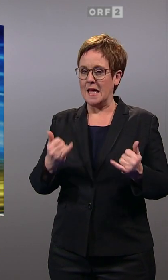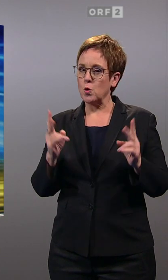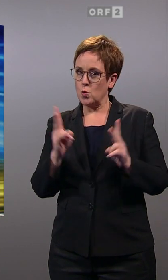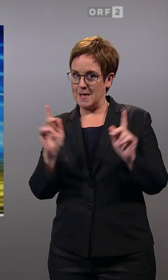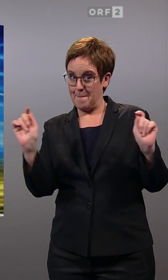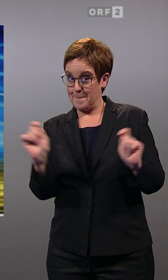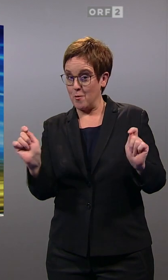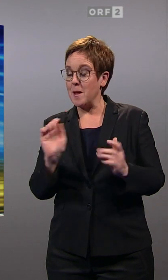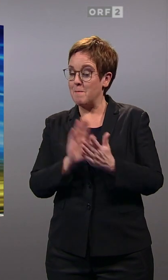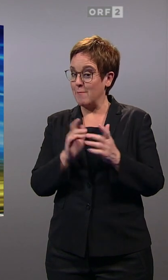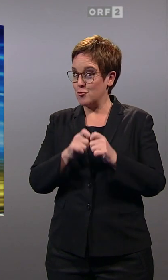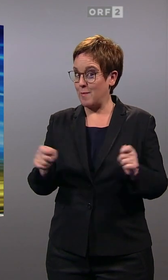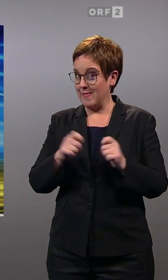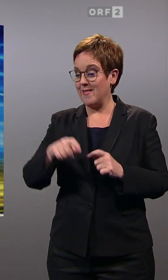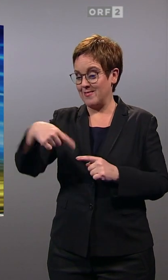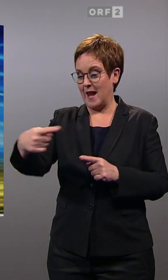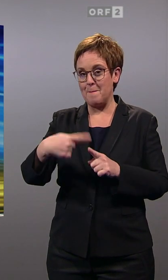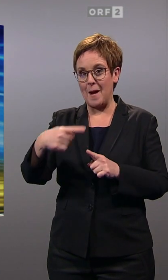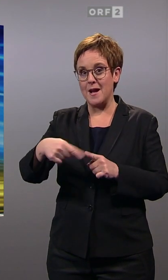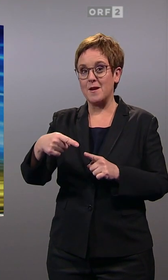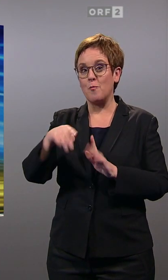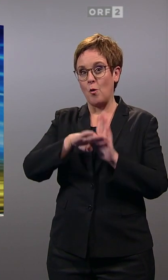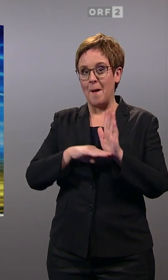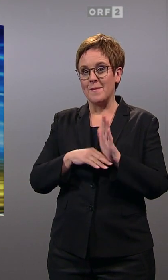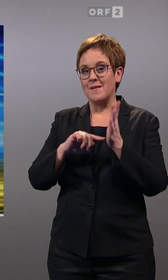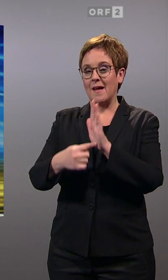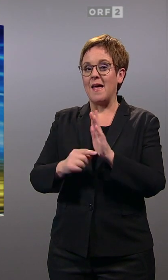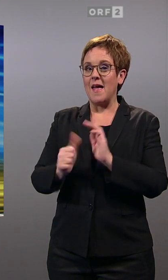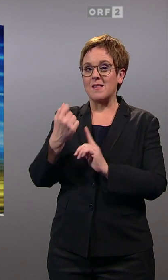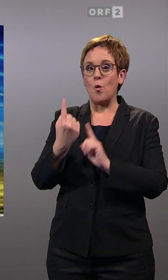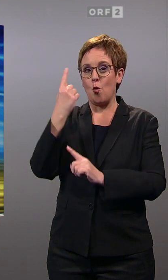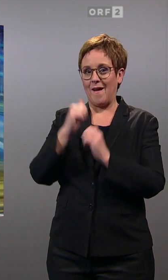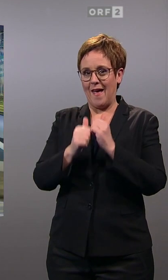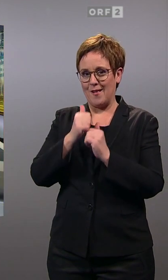dran. Es bleibt spannend in Kürze. Hier in OF2 der Countdown zur ersten Hochrechnung.